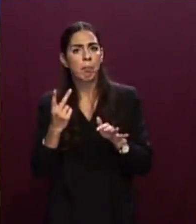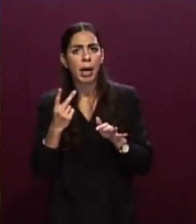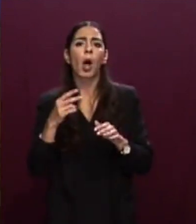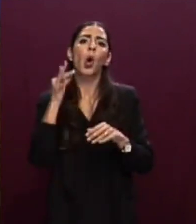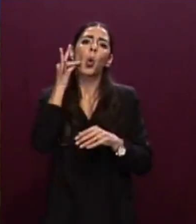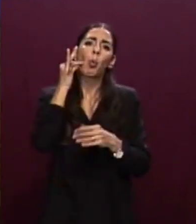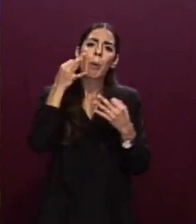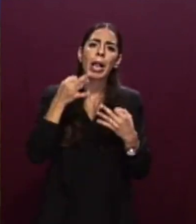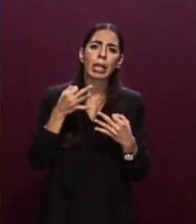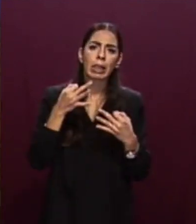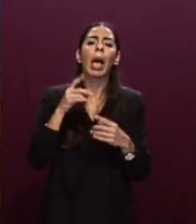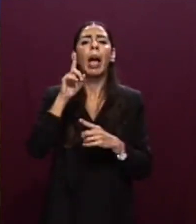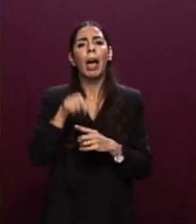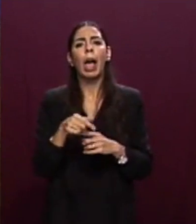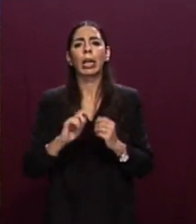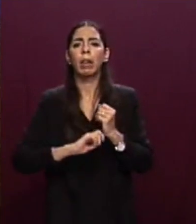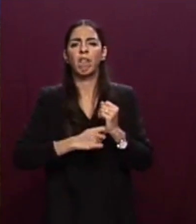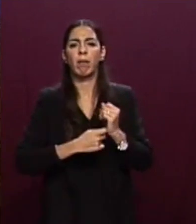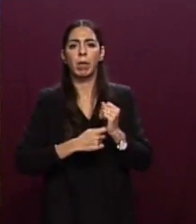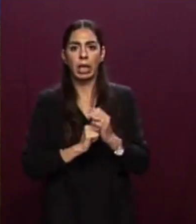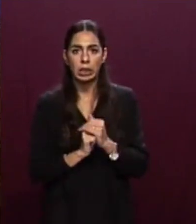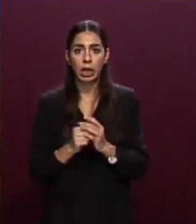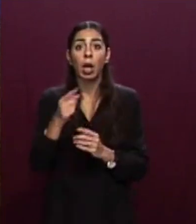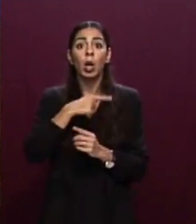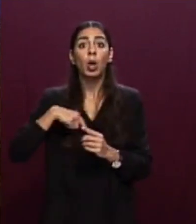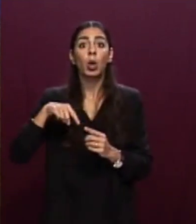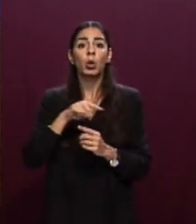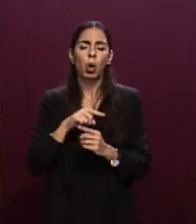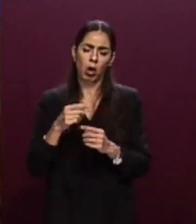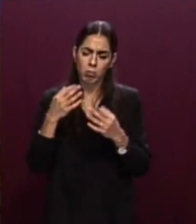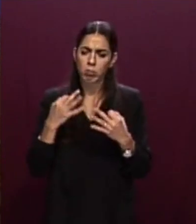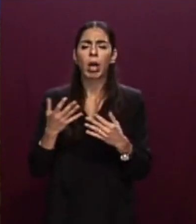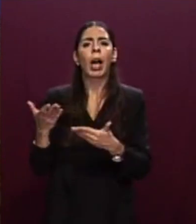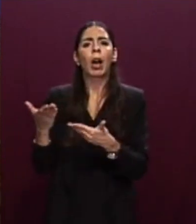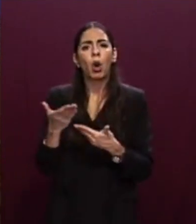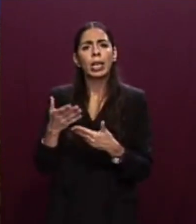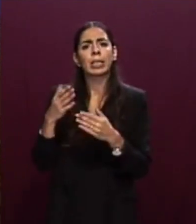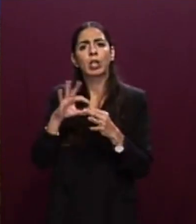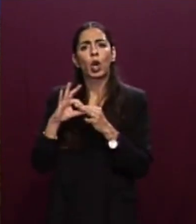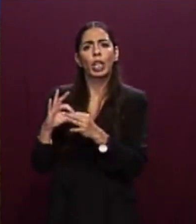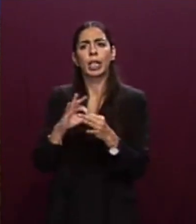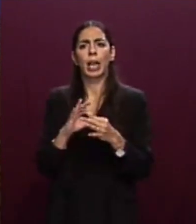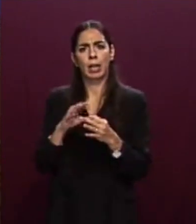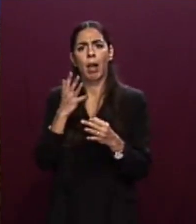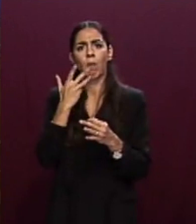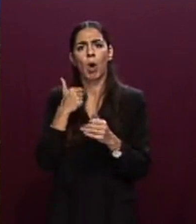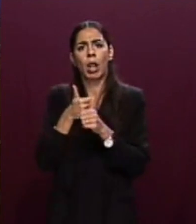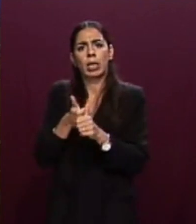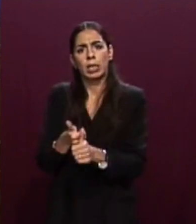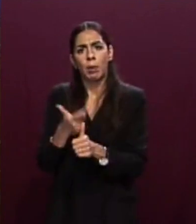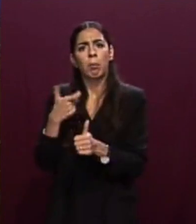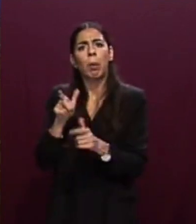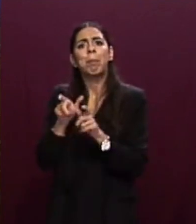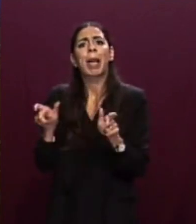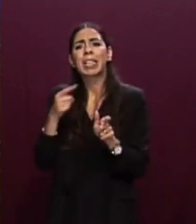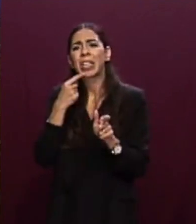fermezza. Non abbiamo nessuna intenzione di venire meno ai doveri di accoglienza e solidarietà nei confronti di persone in fuga da guerre e